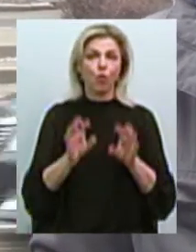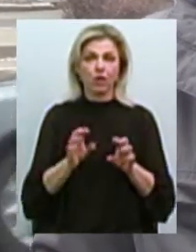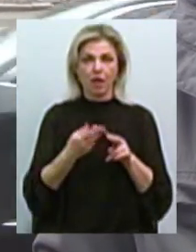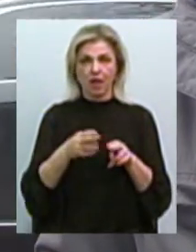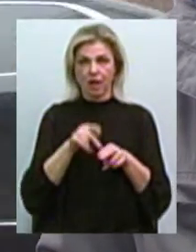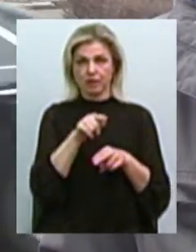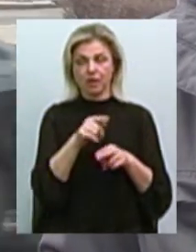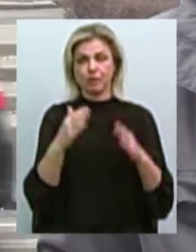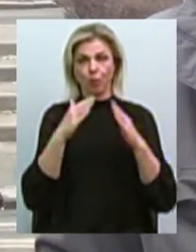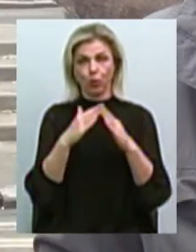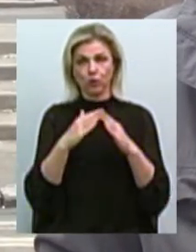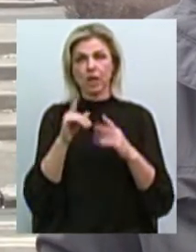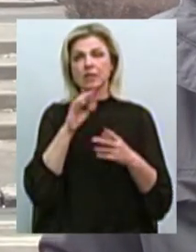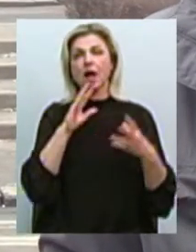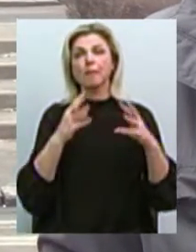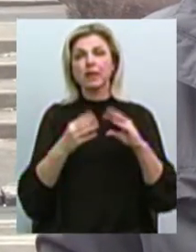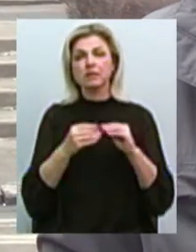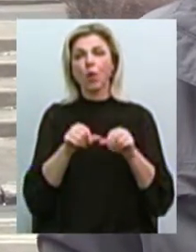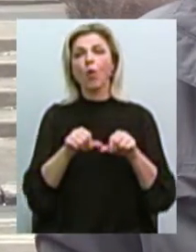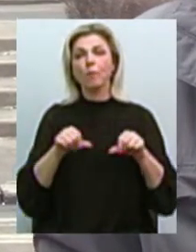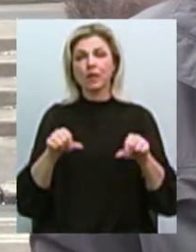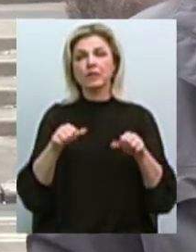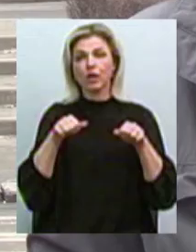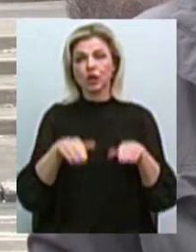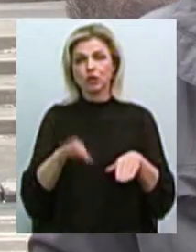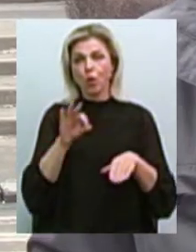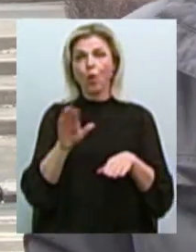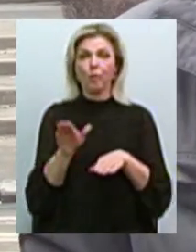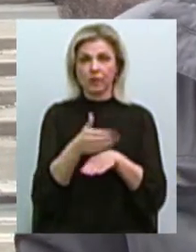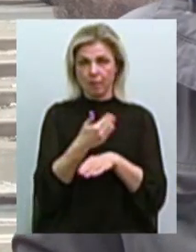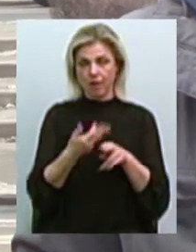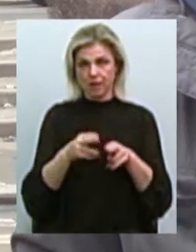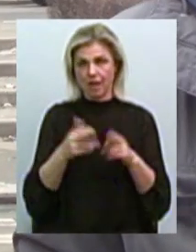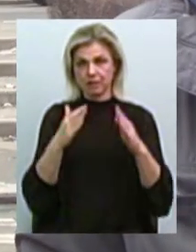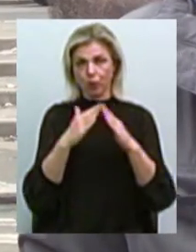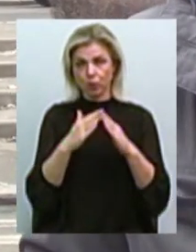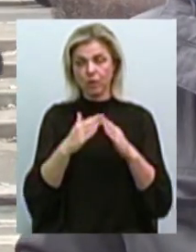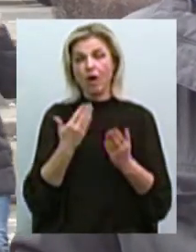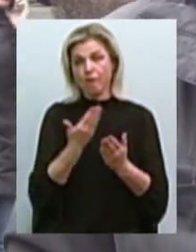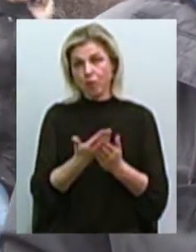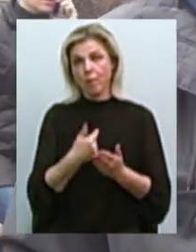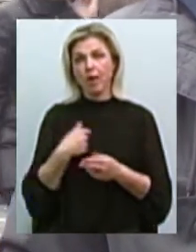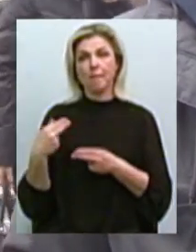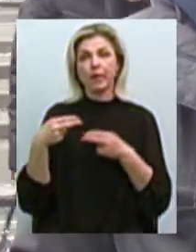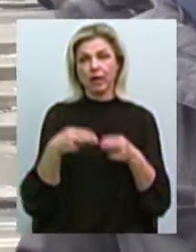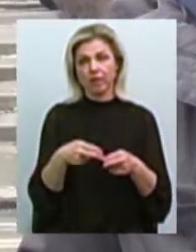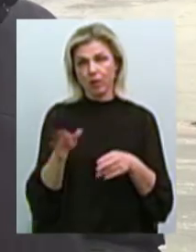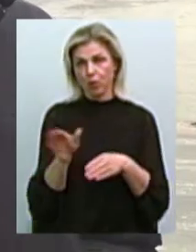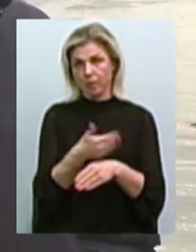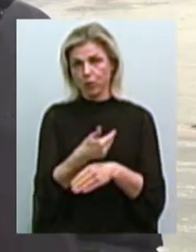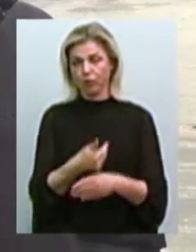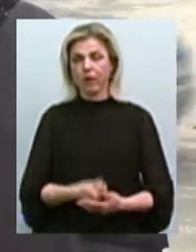споруд. І за підсумками комісія прийняла рішення про демонтаж цієї споруди. Ось, власне, ми приїхали демонтувати.